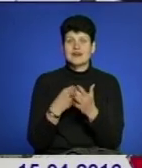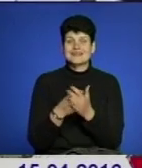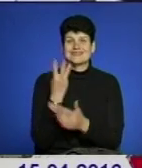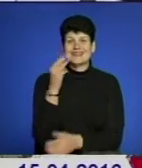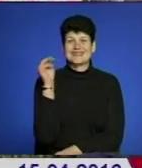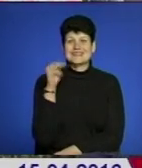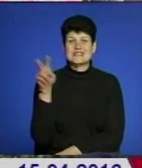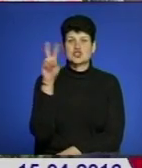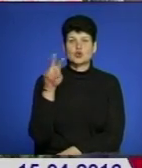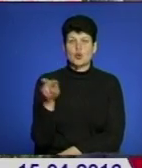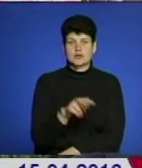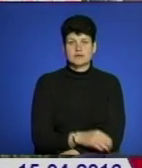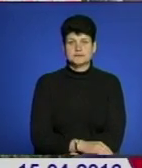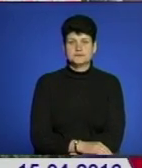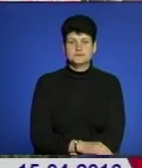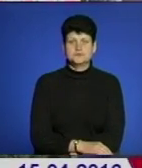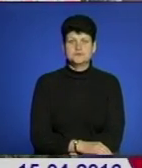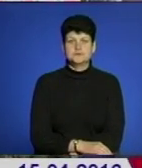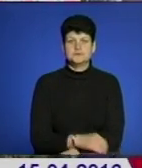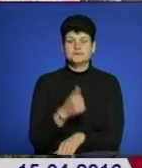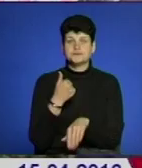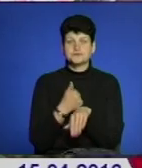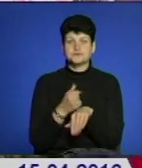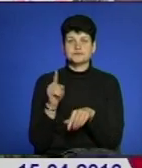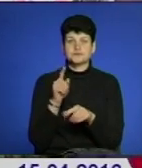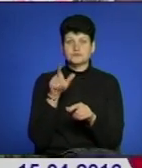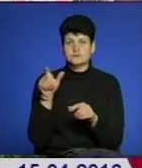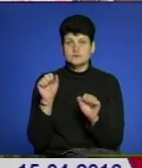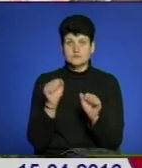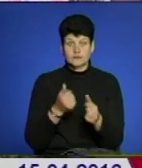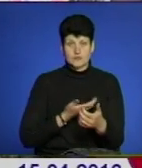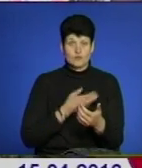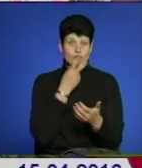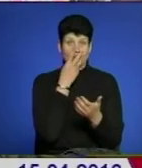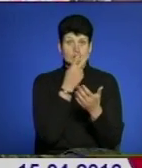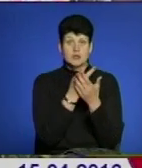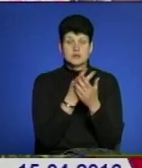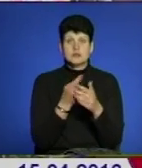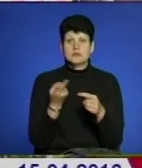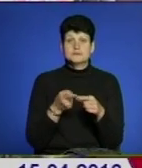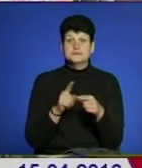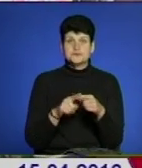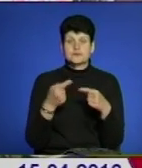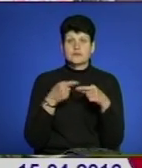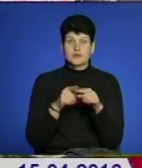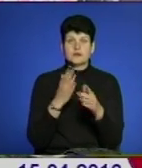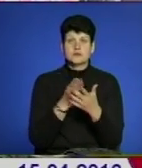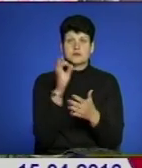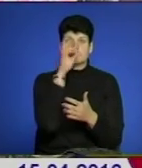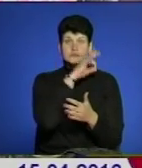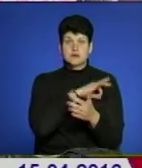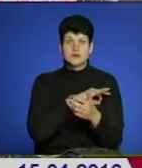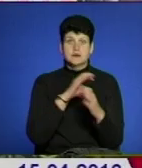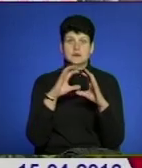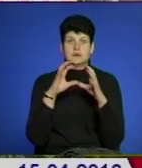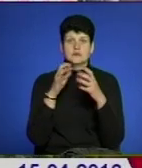тисячі доларів. Головне, щоб люди могли вживу побачити ці технології, які використовуються в світі вже роками. І